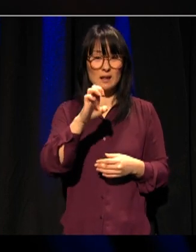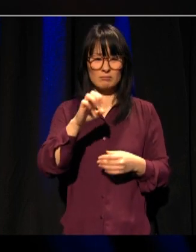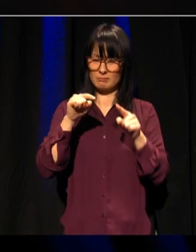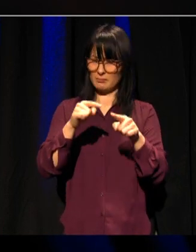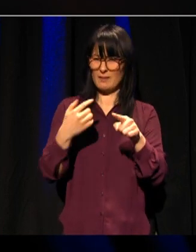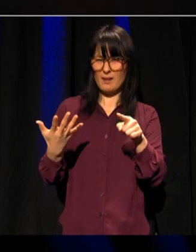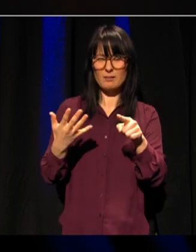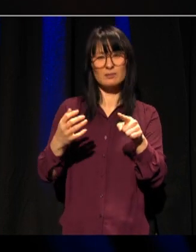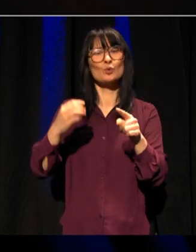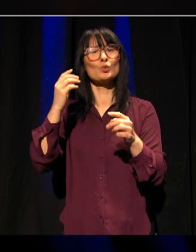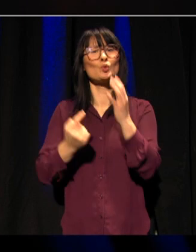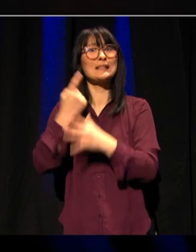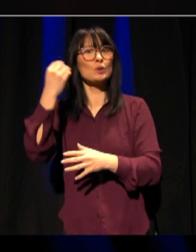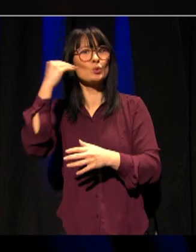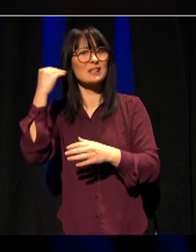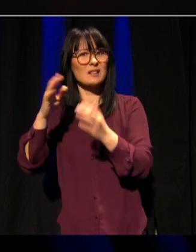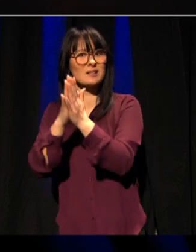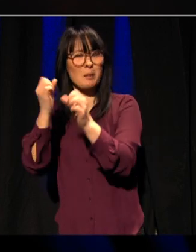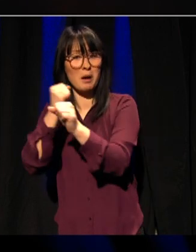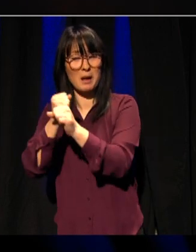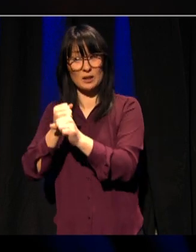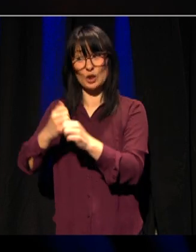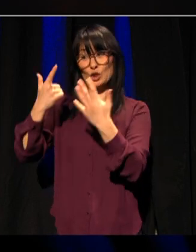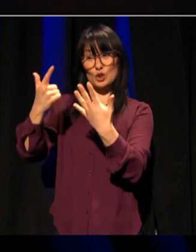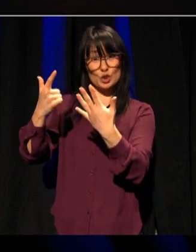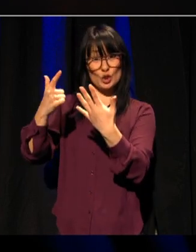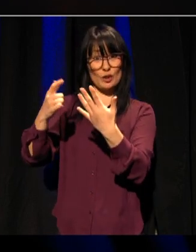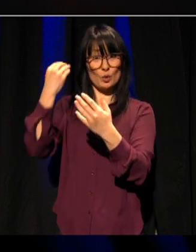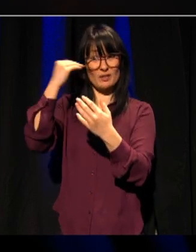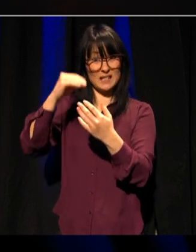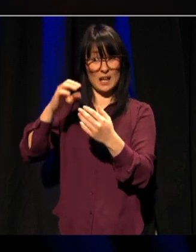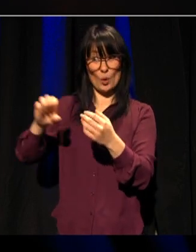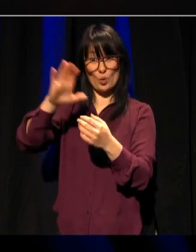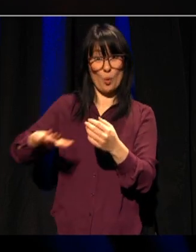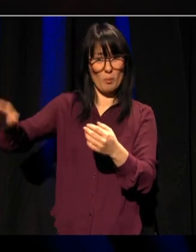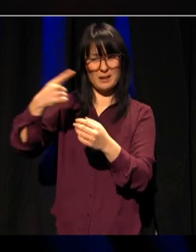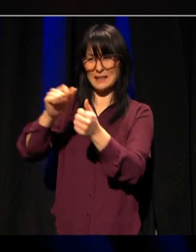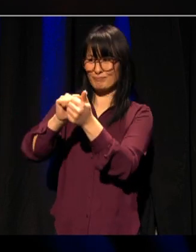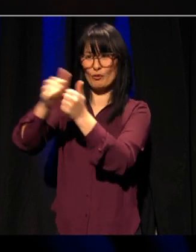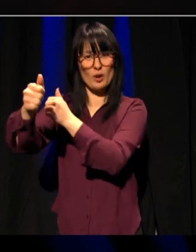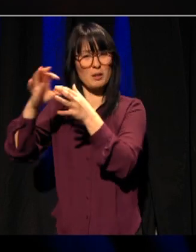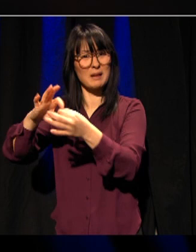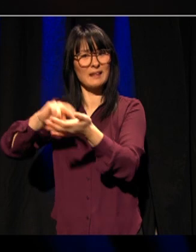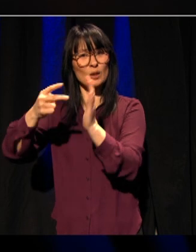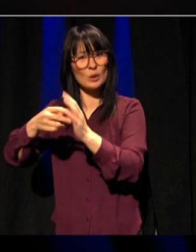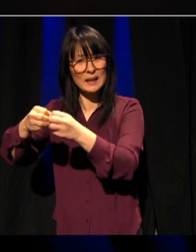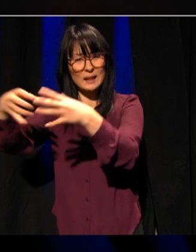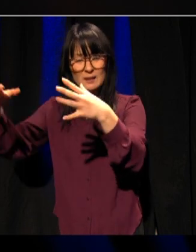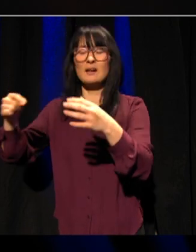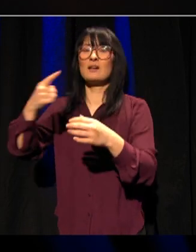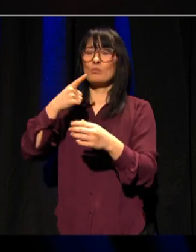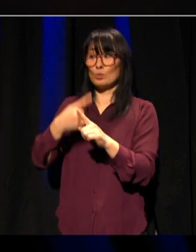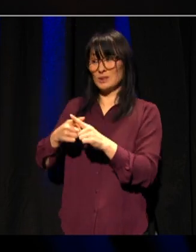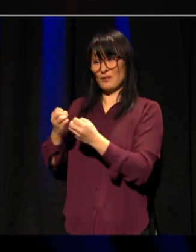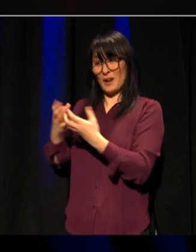mellom sju ledende universiteter innen teknologi i Europa. Sammen med viktige samfunnsaktører.